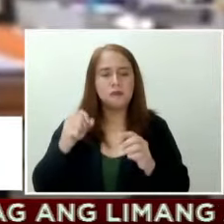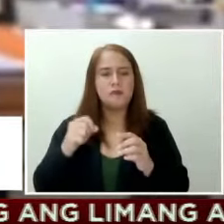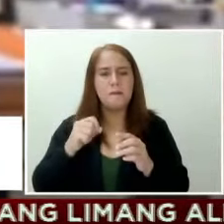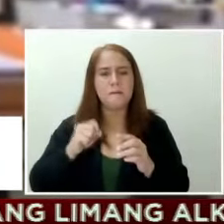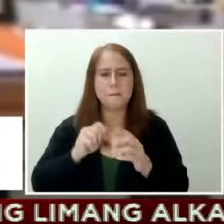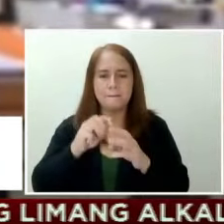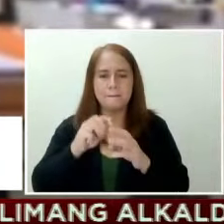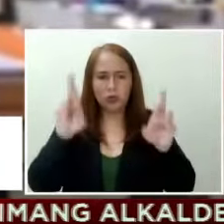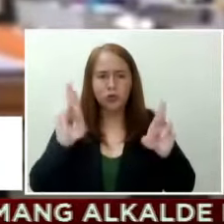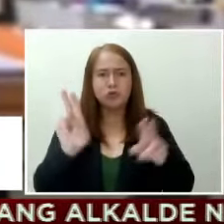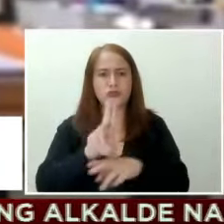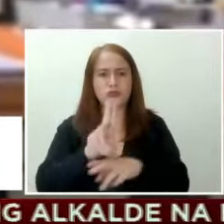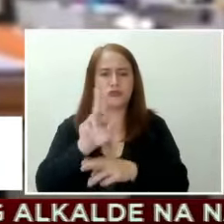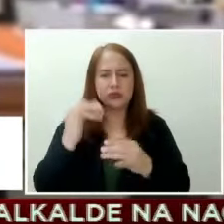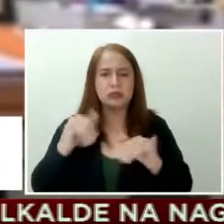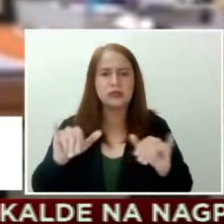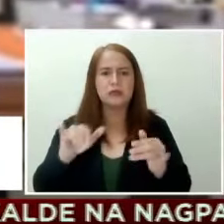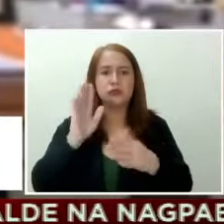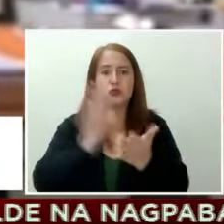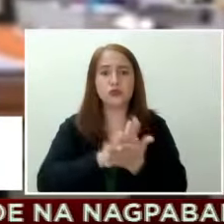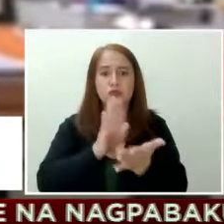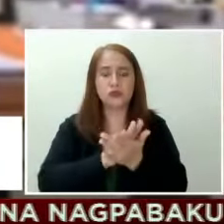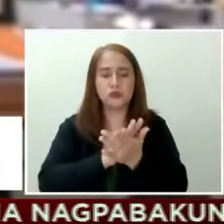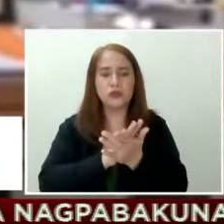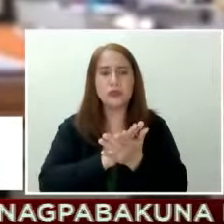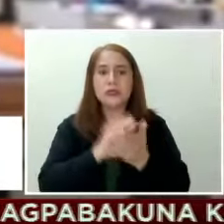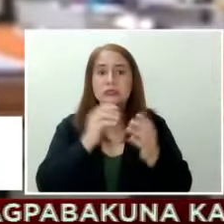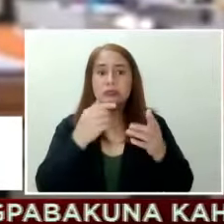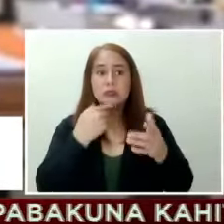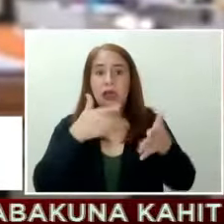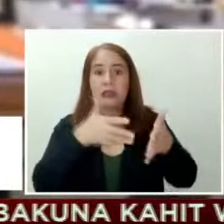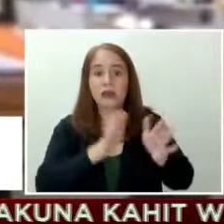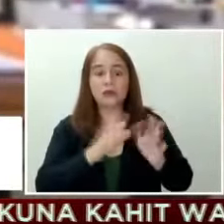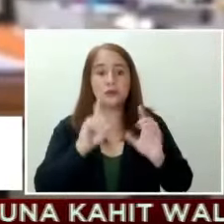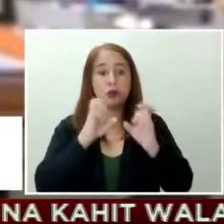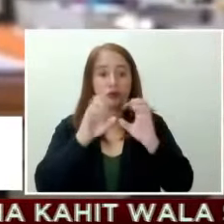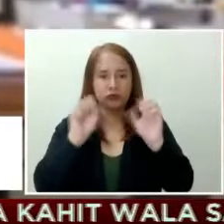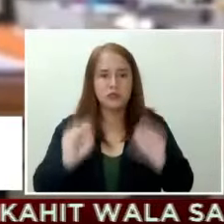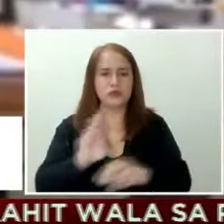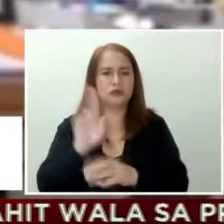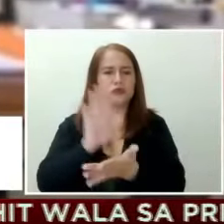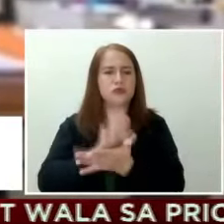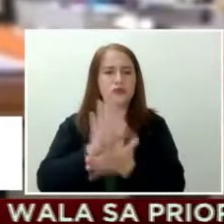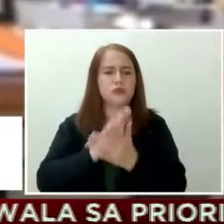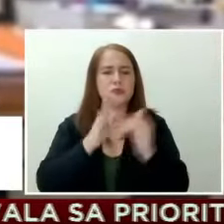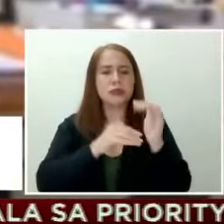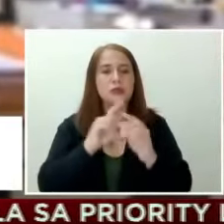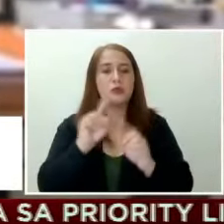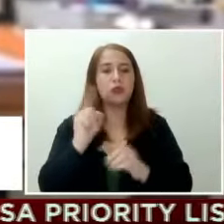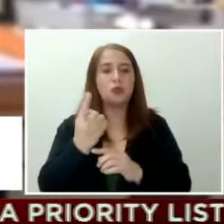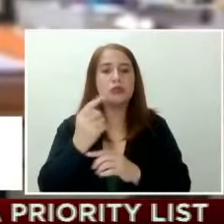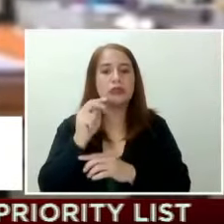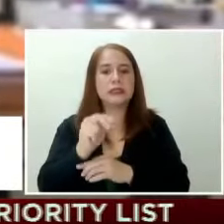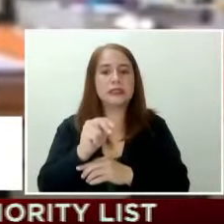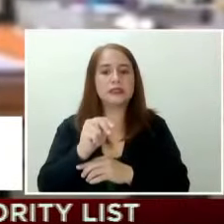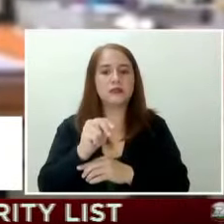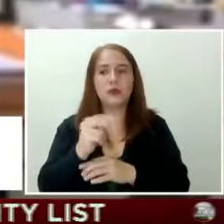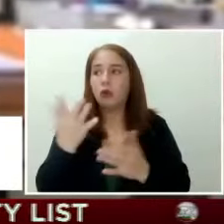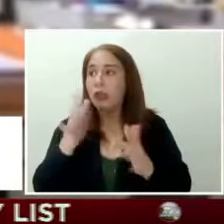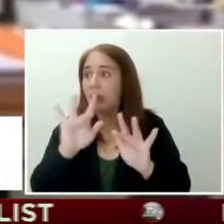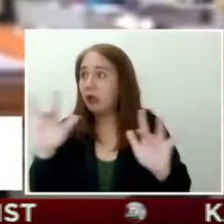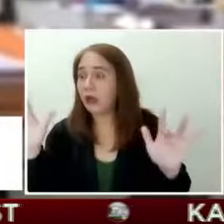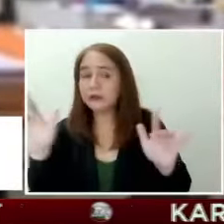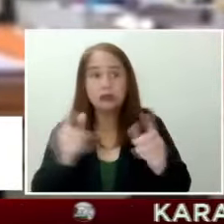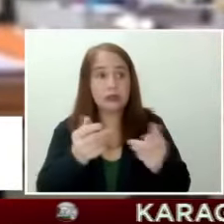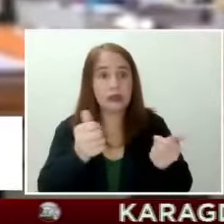school buildings right now. We were given the ghost signal by the DepEd. Basta kailangan lang talagang wala na makuha, tapos